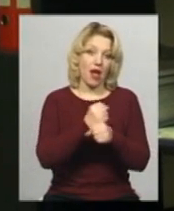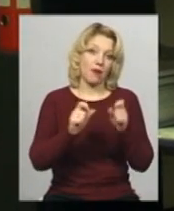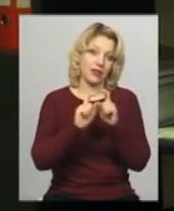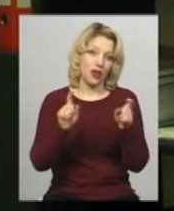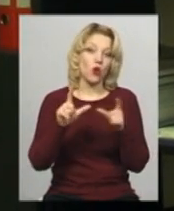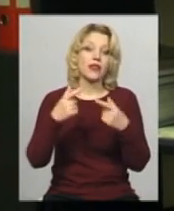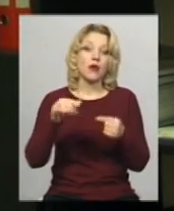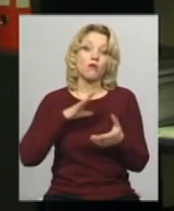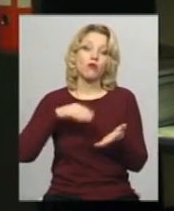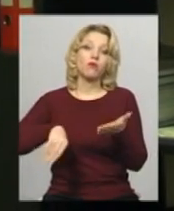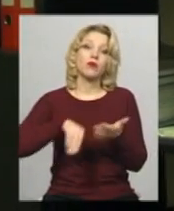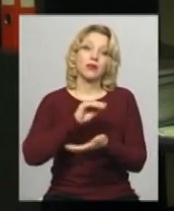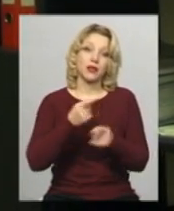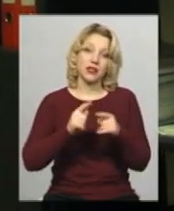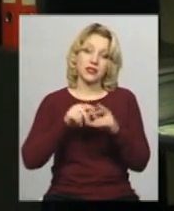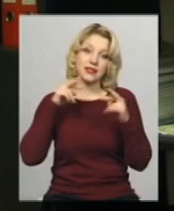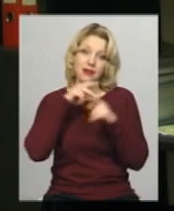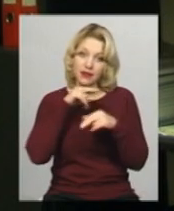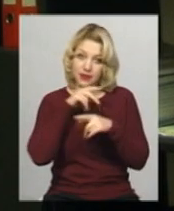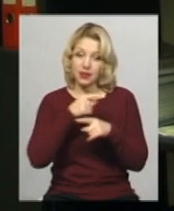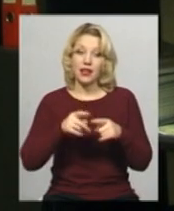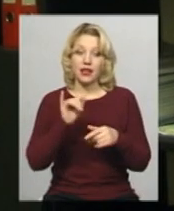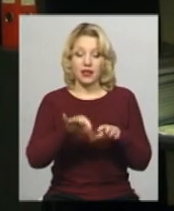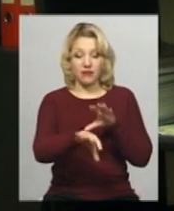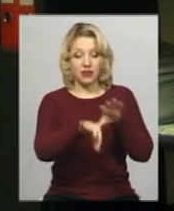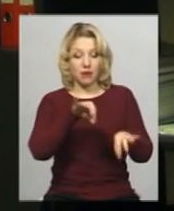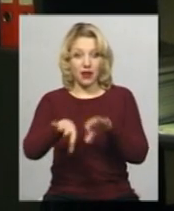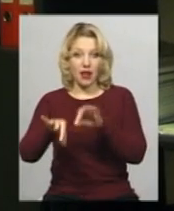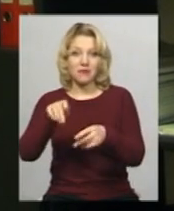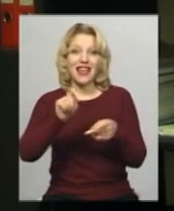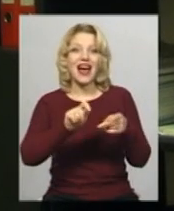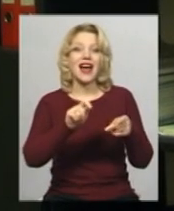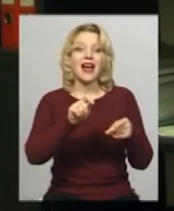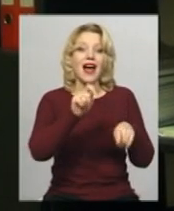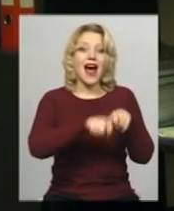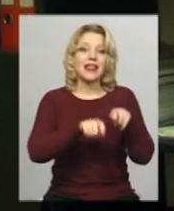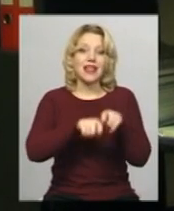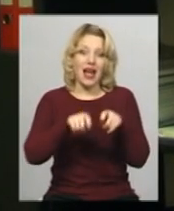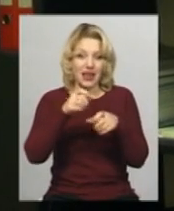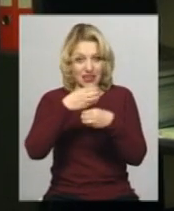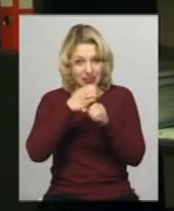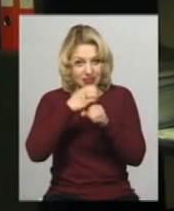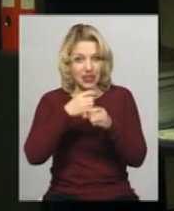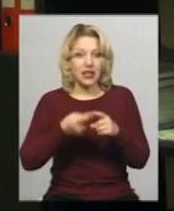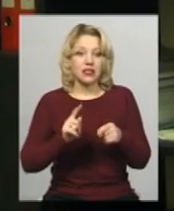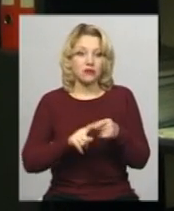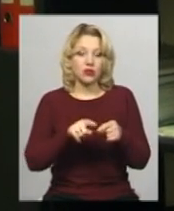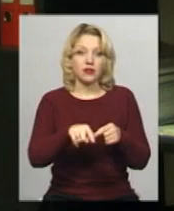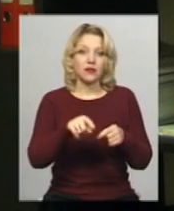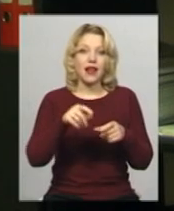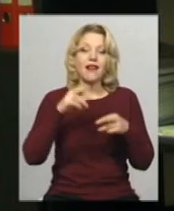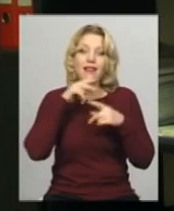був придбаний даний лікарський засіб. На аналіз відбираємо лікарський засіб даної серії.